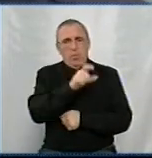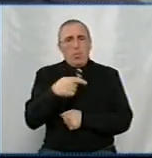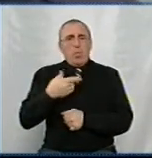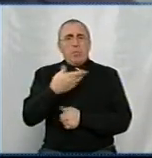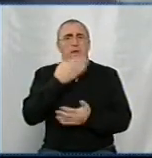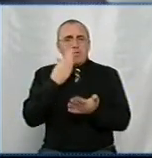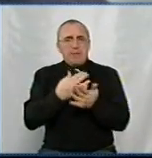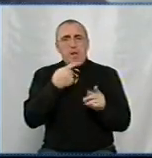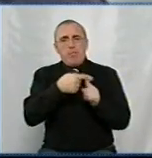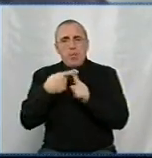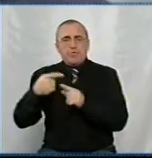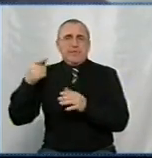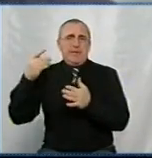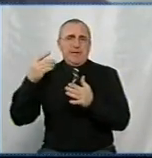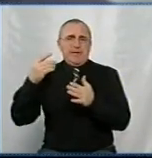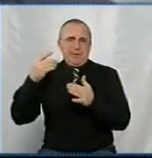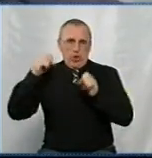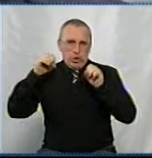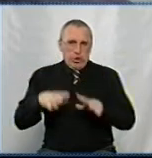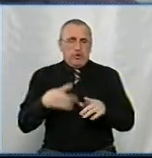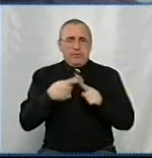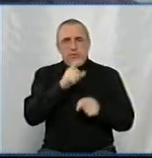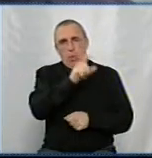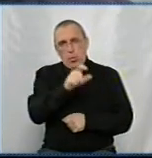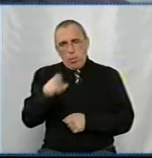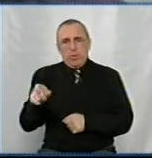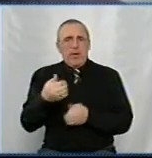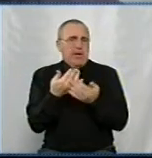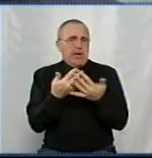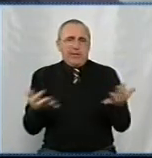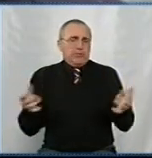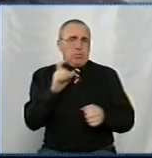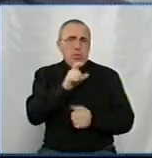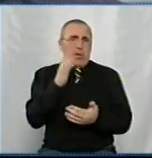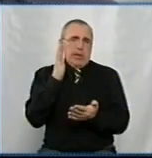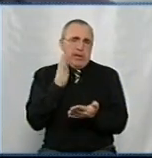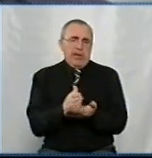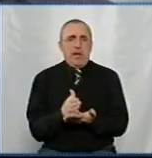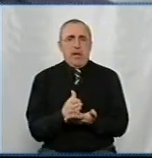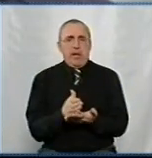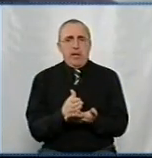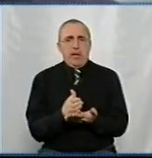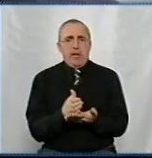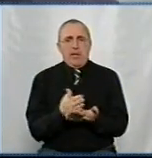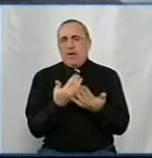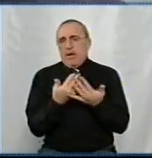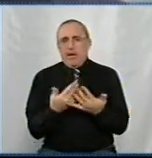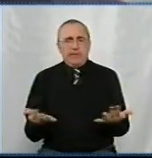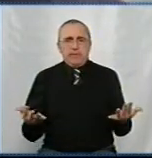нас є позитивні рішення суду по цих людях. Тобто там різні люди є з